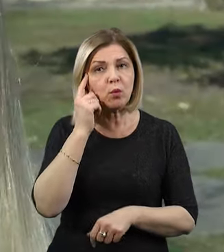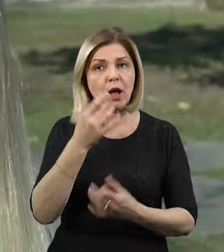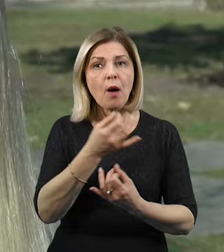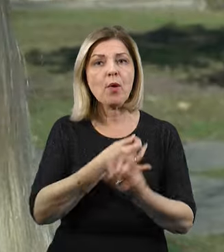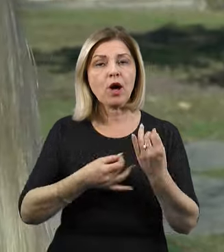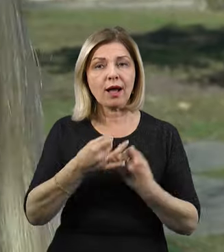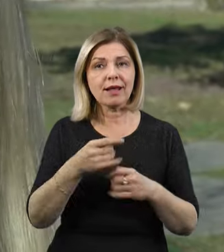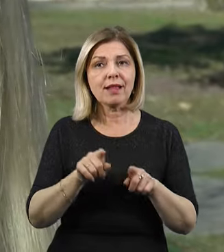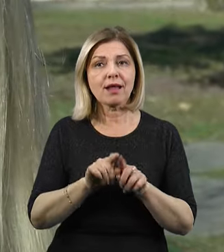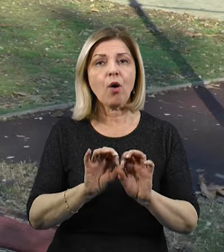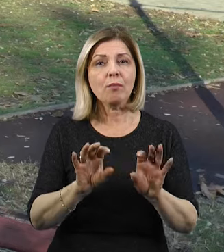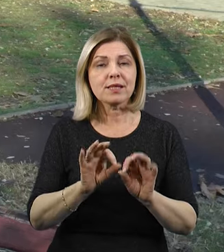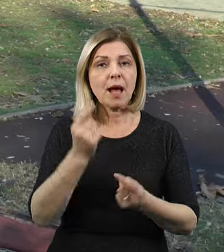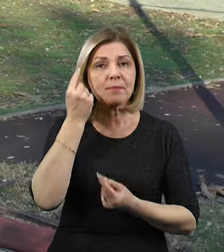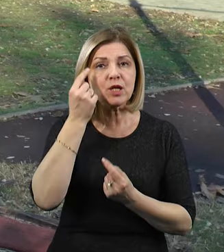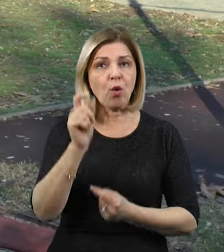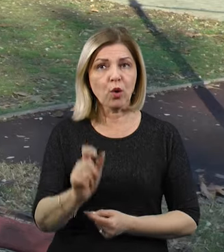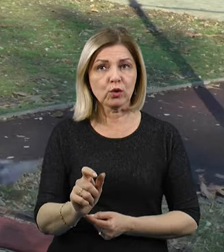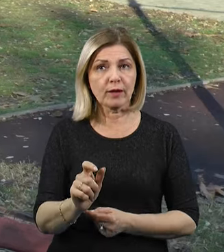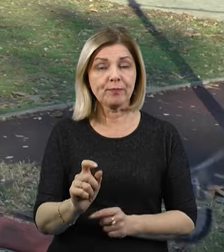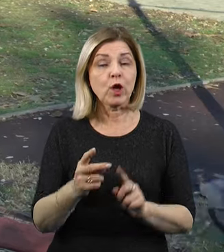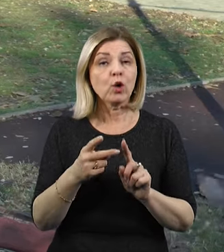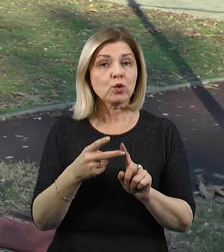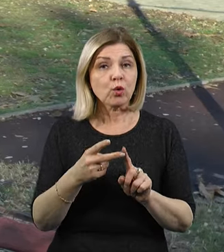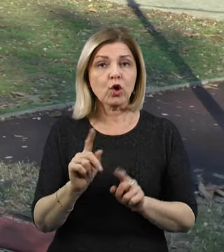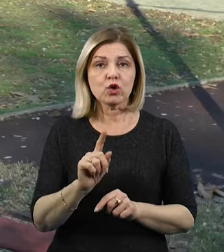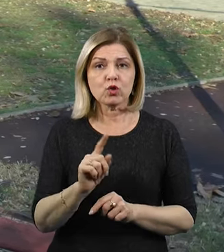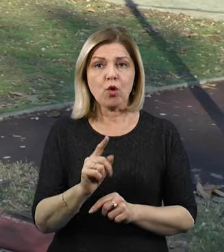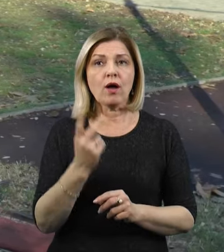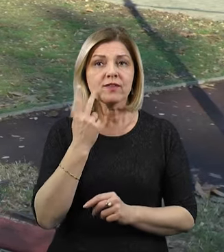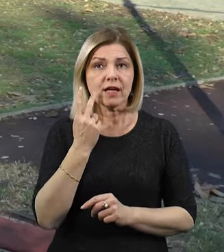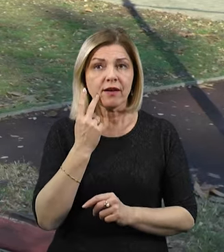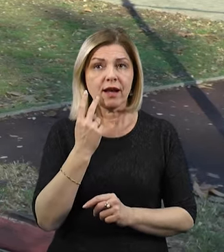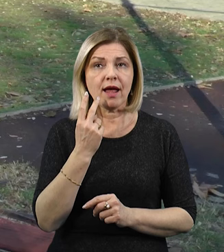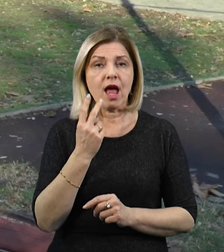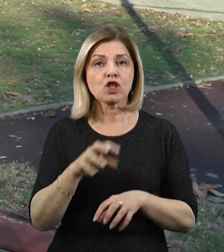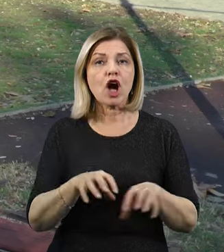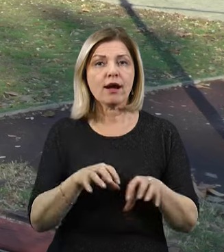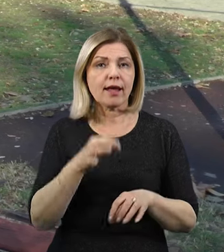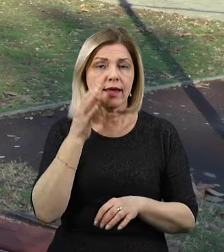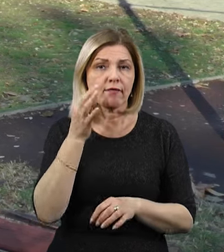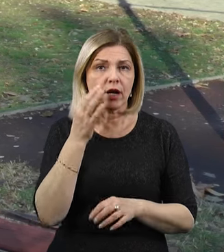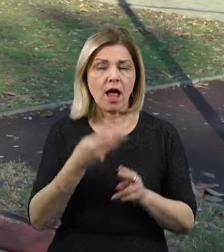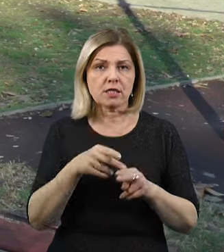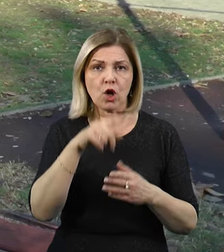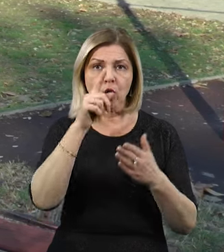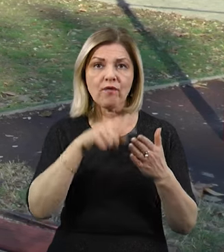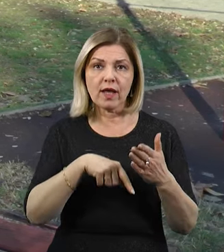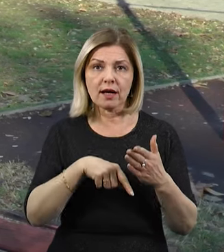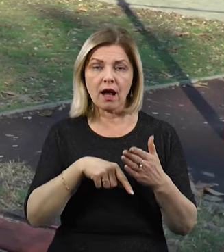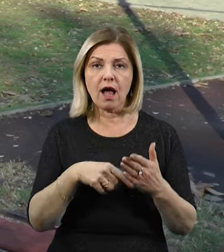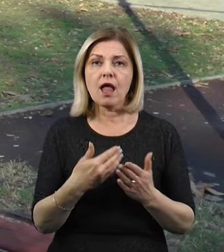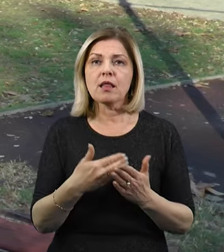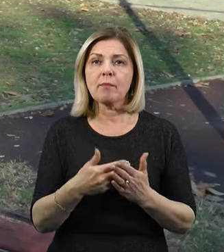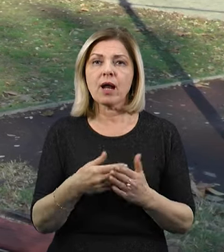психологиня Тетяна Іванова. Друге, на що зазвичай орієнтуються шахраї, це довіра. Тобто